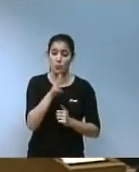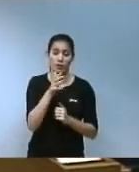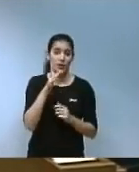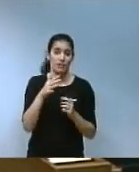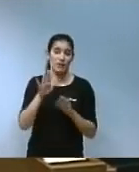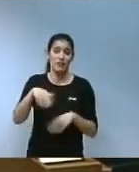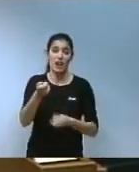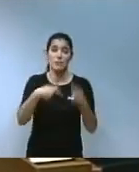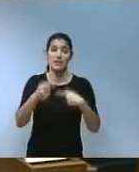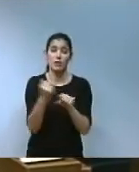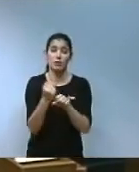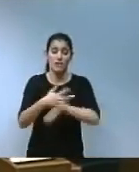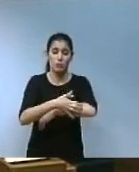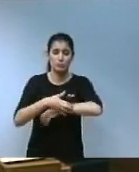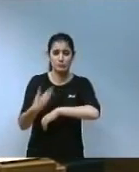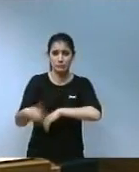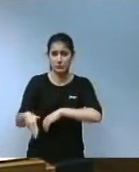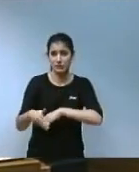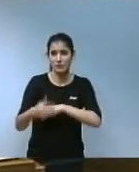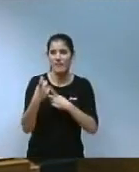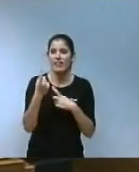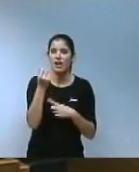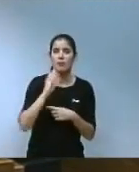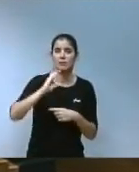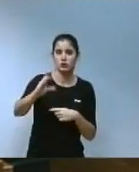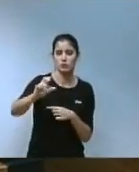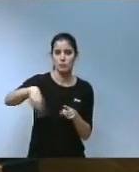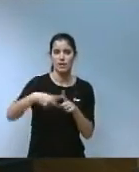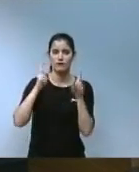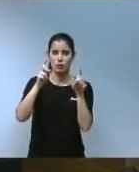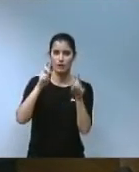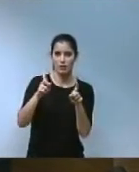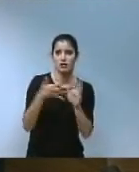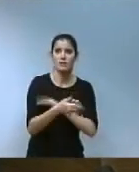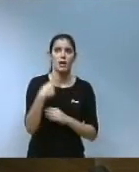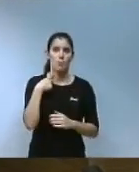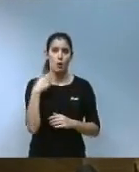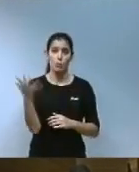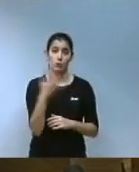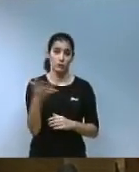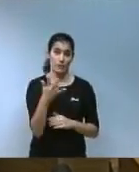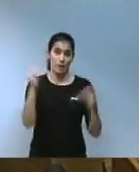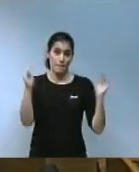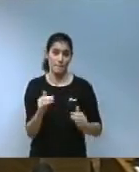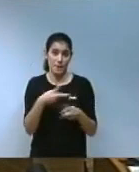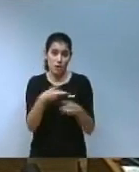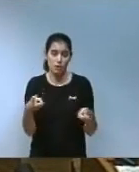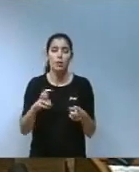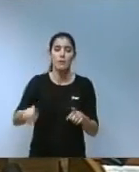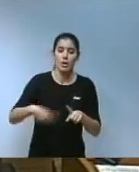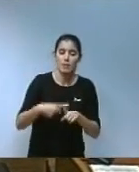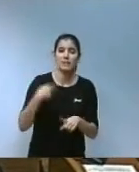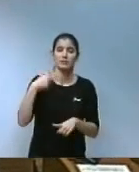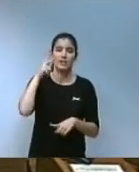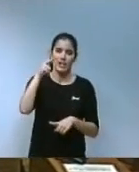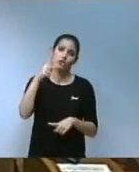comporta, a més de falta d'inversió en formació i per tant la pèrdua de productivitat, inevitablement pèrdua de drets per